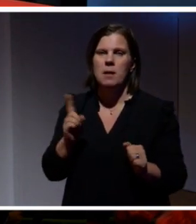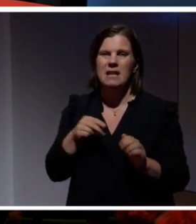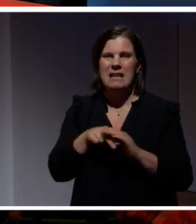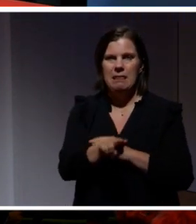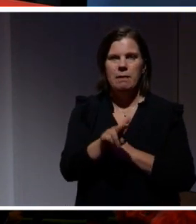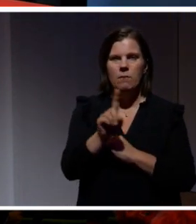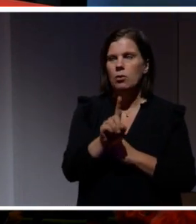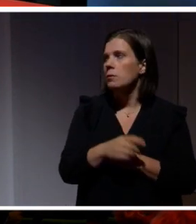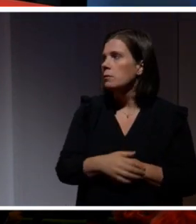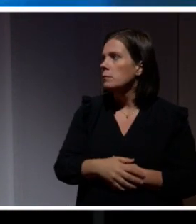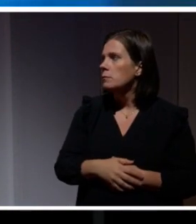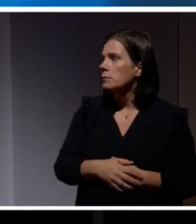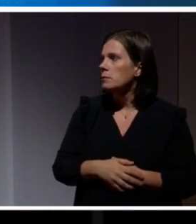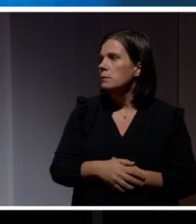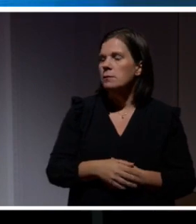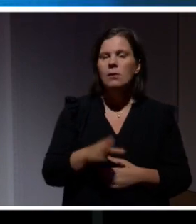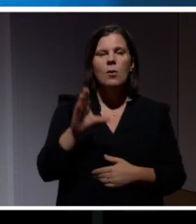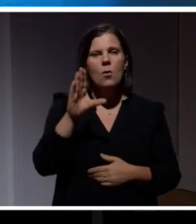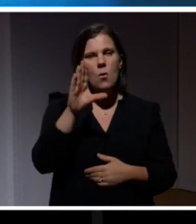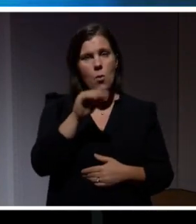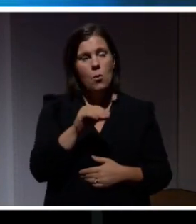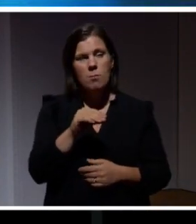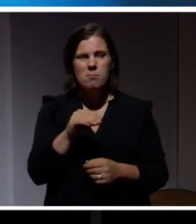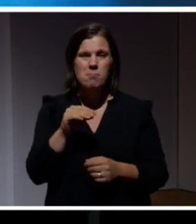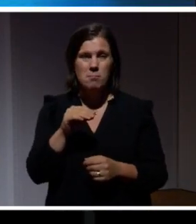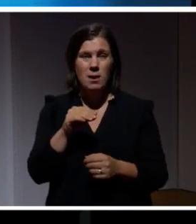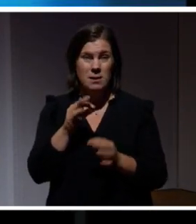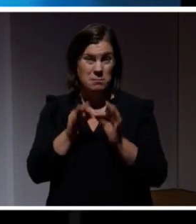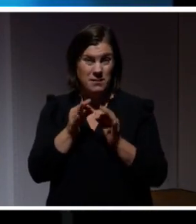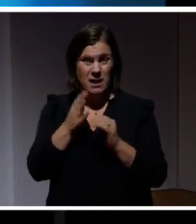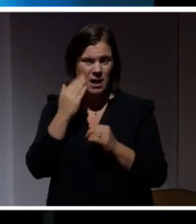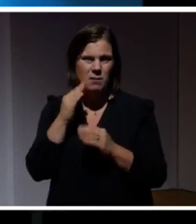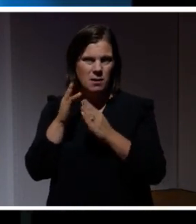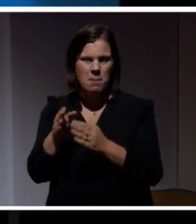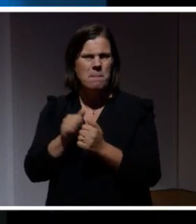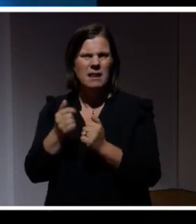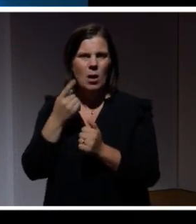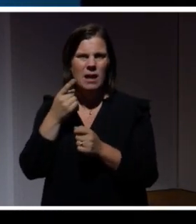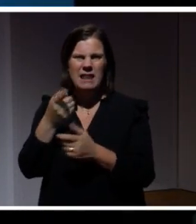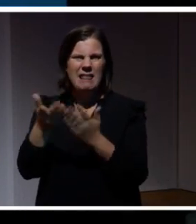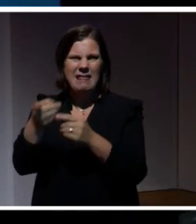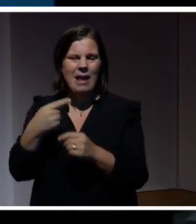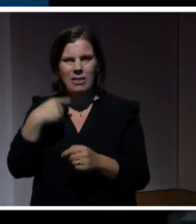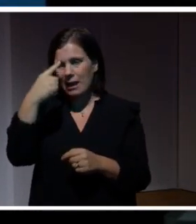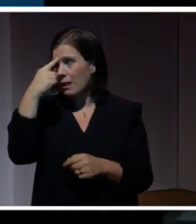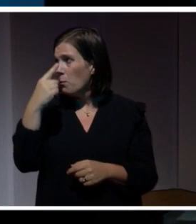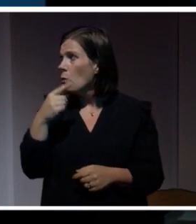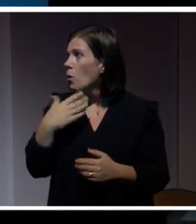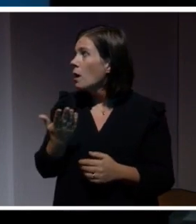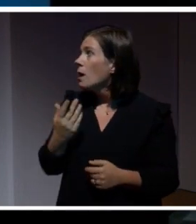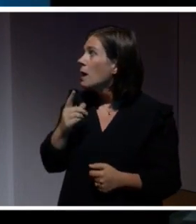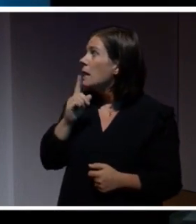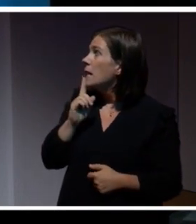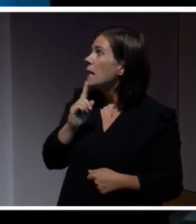Jag förstår. Hade vi varit mer specifika hade jag hållit med dig. I det här fallet så tror jag inte det. Men det jag tänkte på var det här lilla